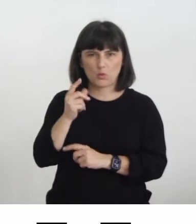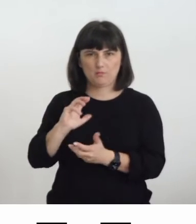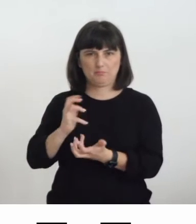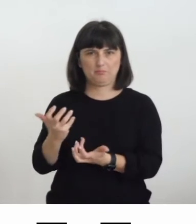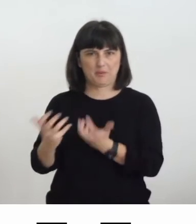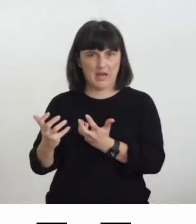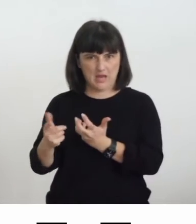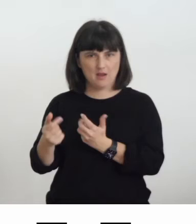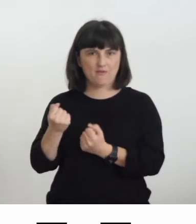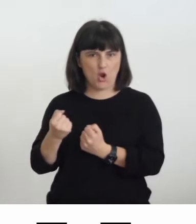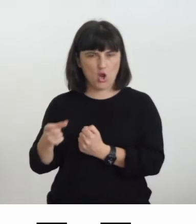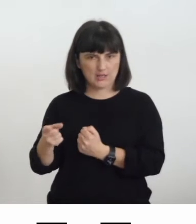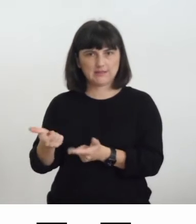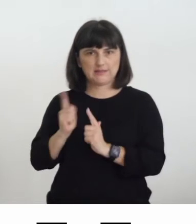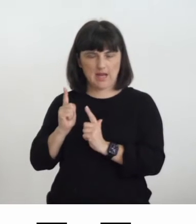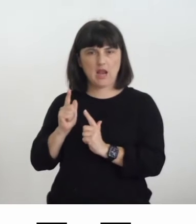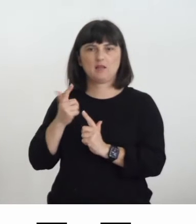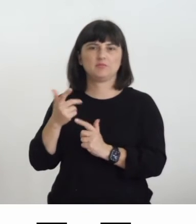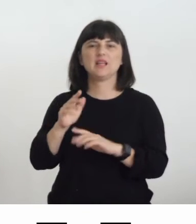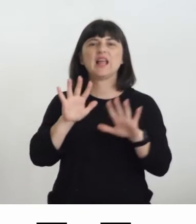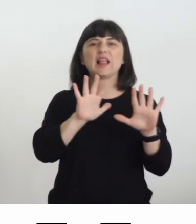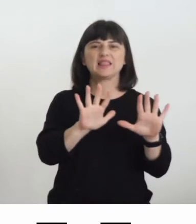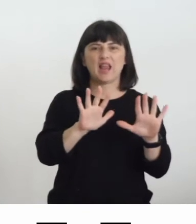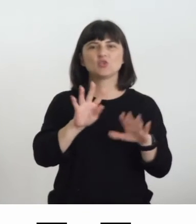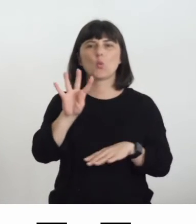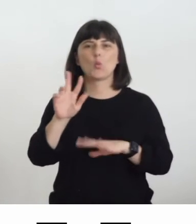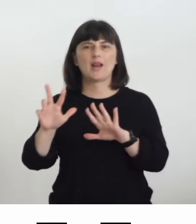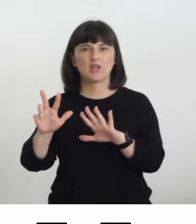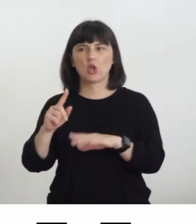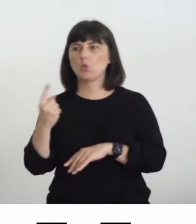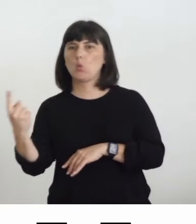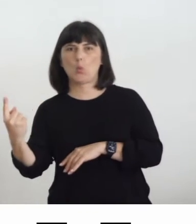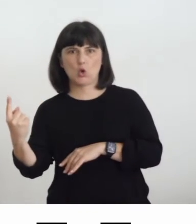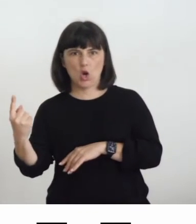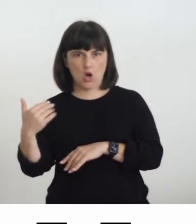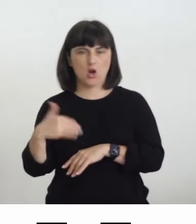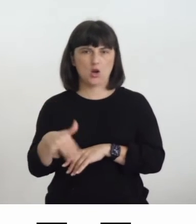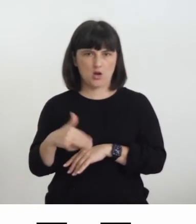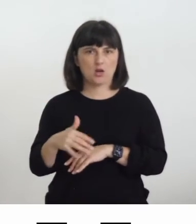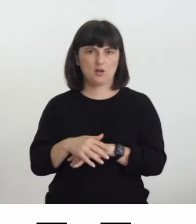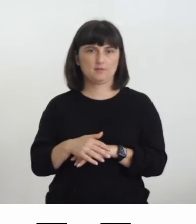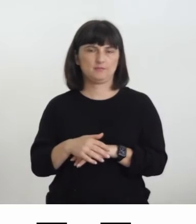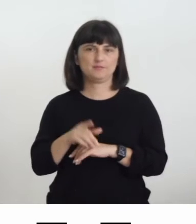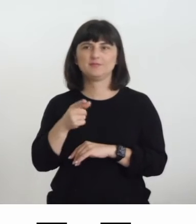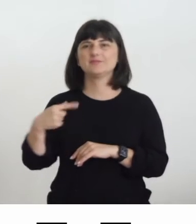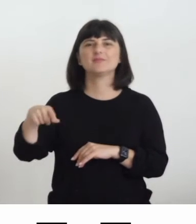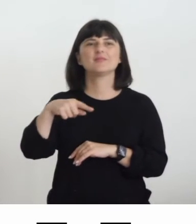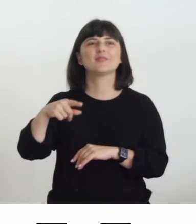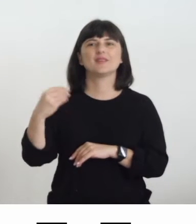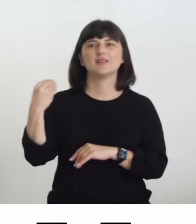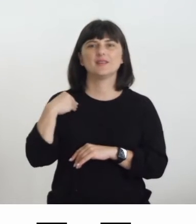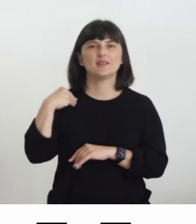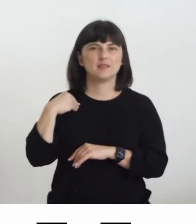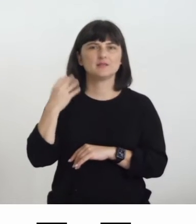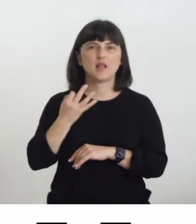in un rapporto 10-48-1 tanto per darvi una idea quello che ci chiedono le VCAG è